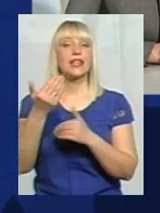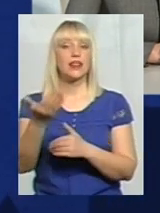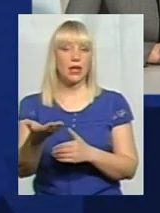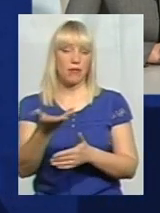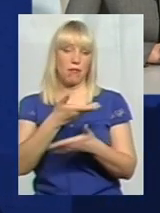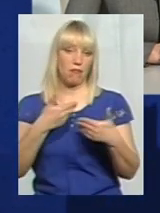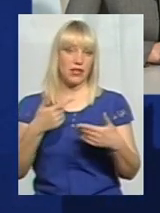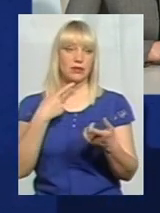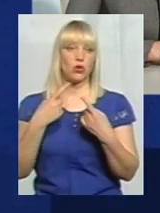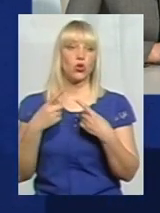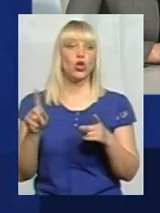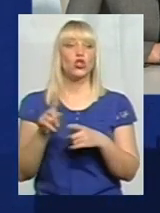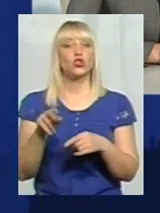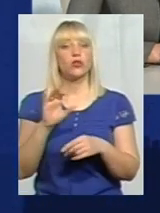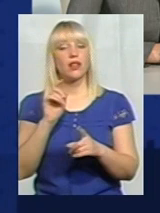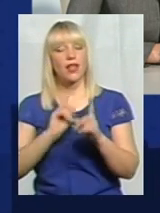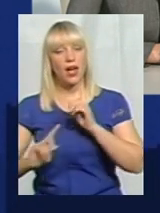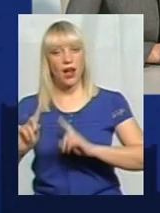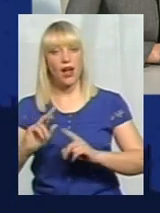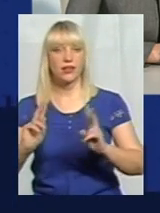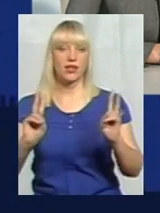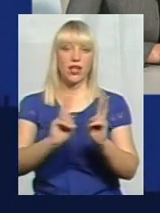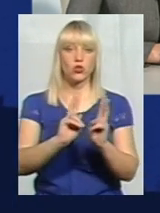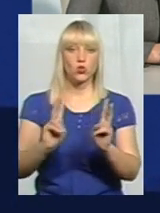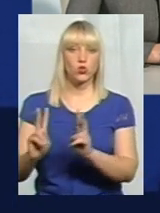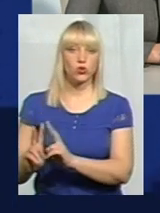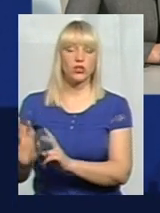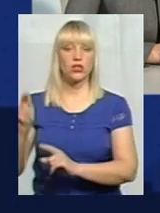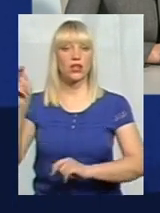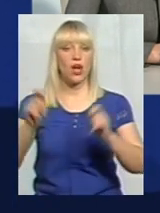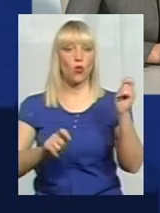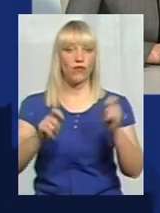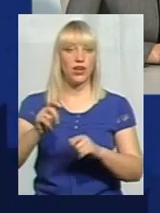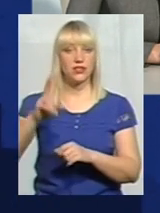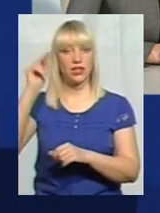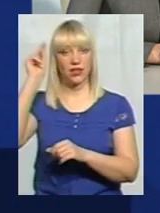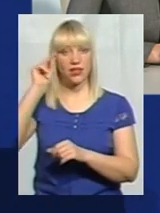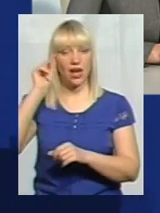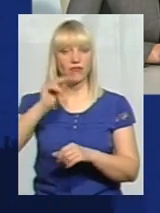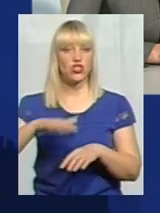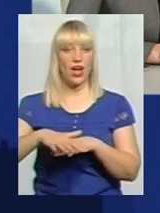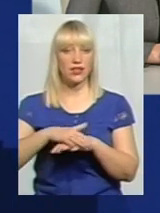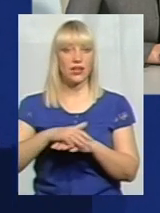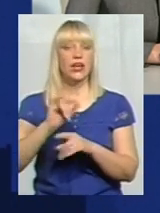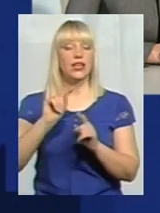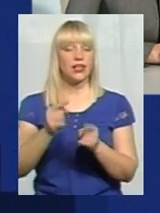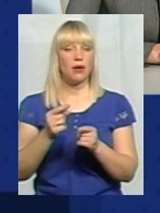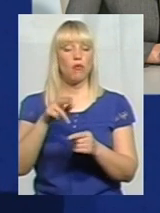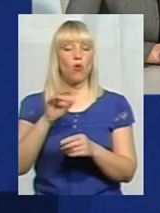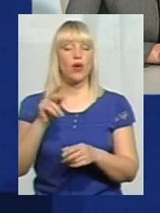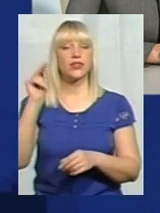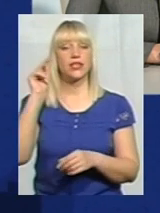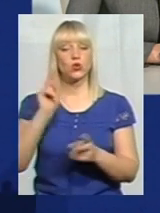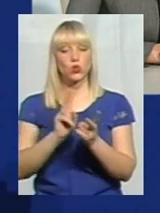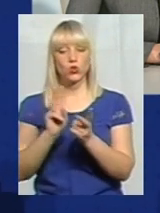Що на нарадах, що на зустрічах, що на конференціях, що на навчання. І саме по зустрічах